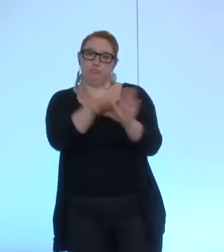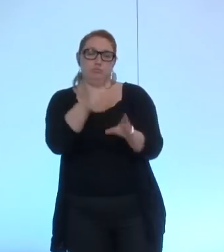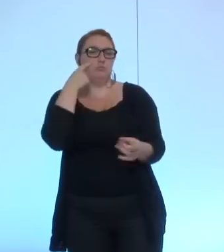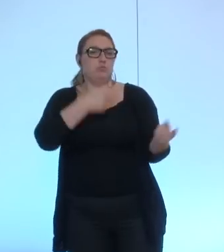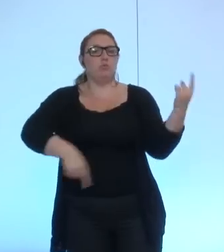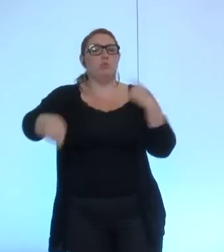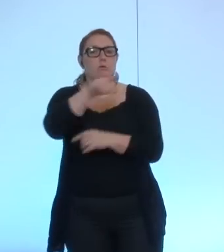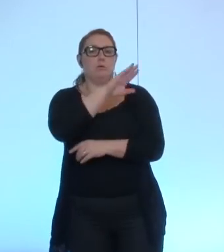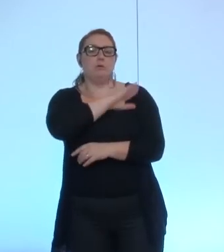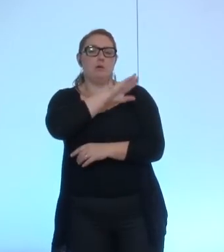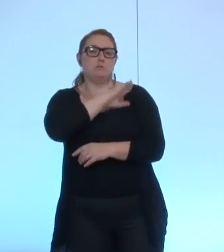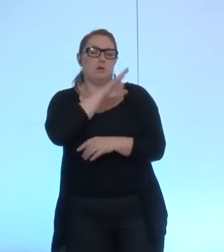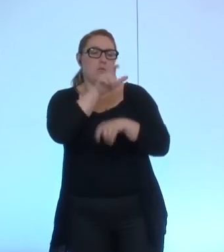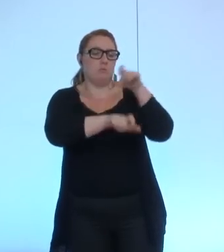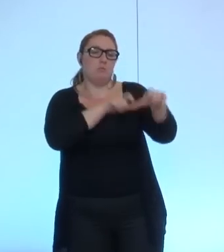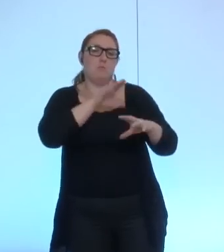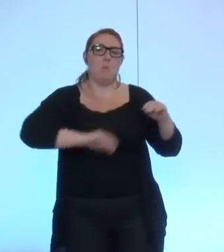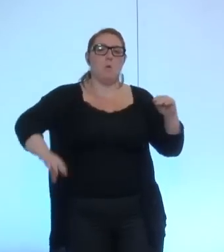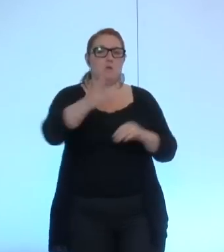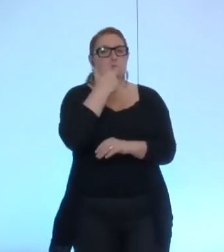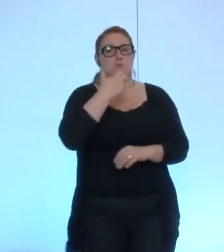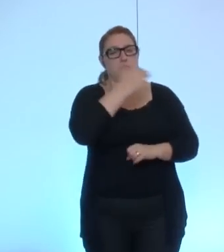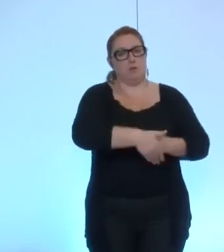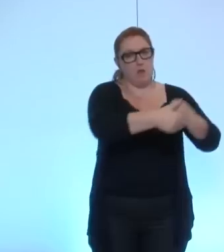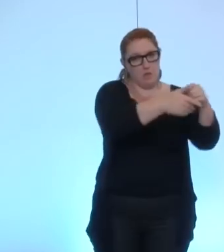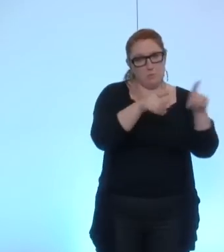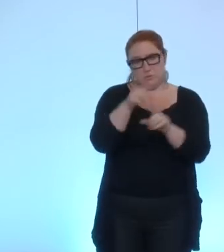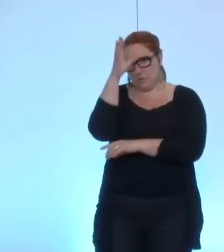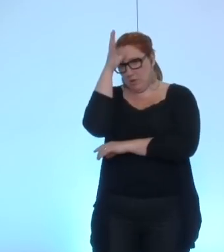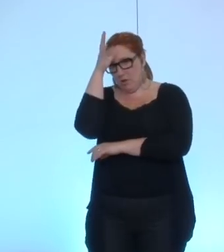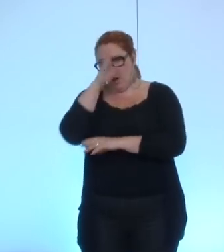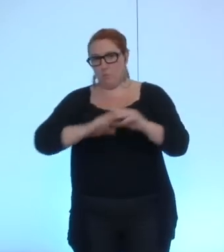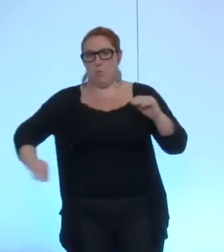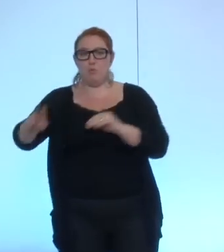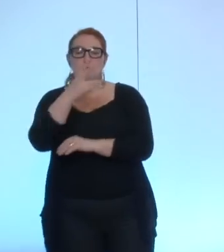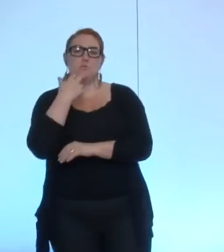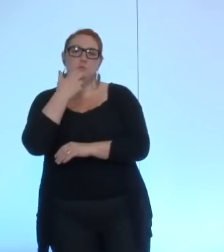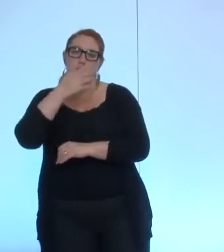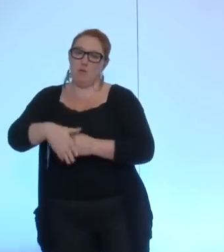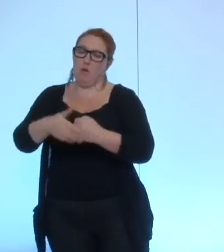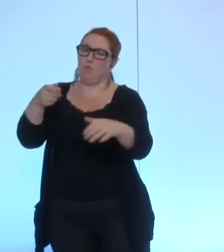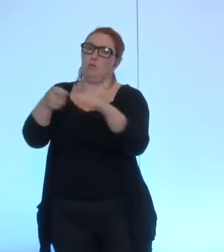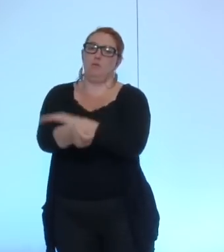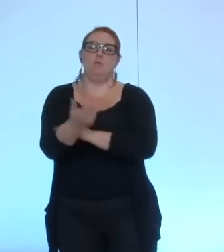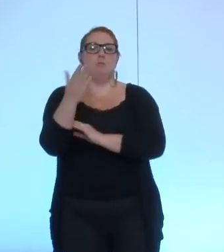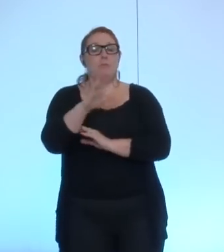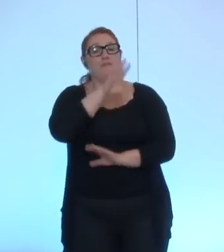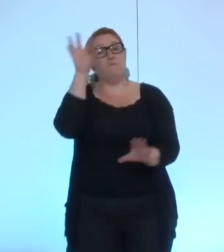civiles de Gaza et l'aide de 10 000 euros pour l'aide aux populations irakiennes mais que ce vote